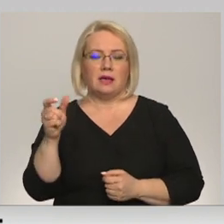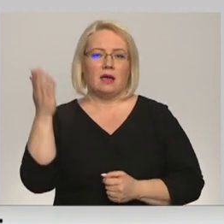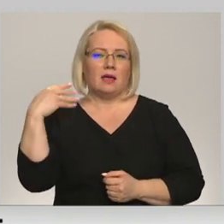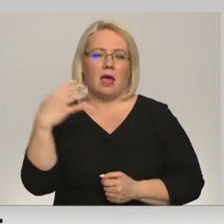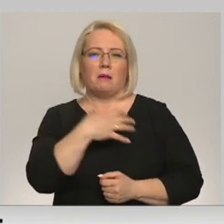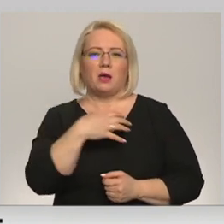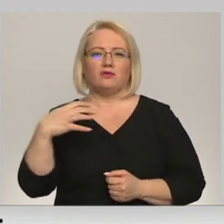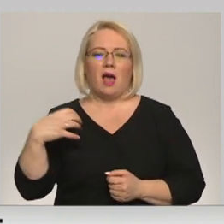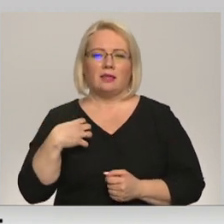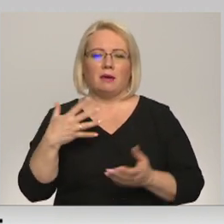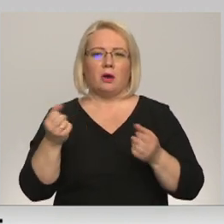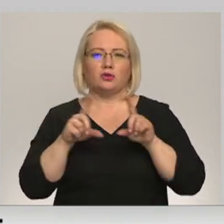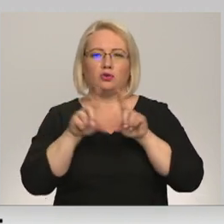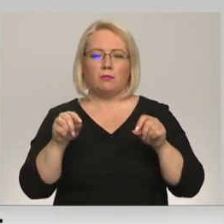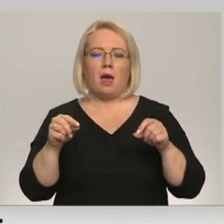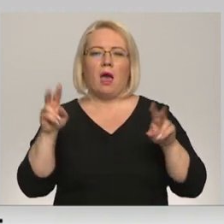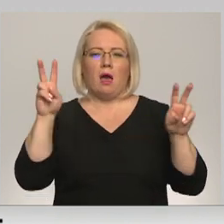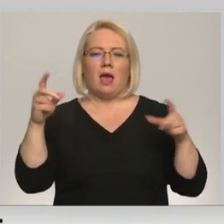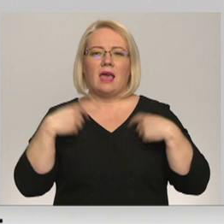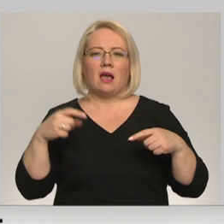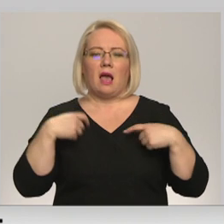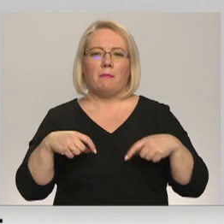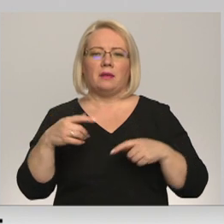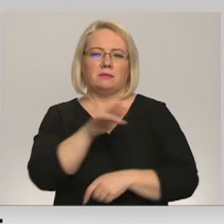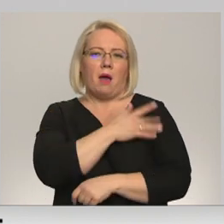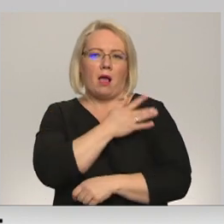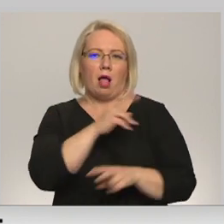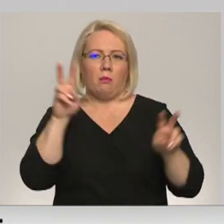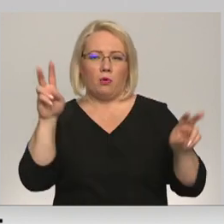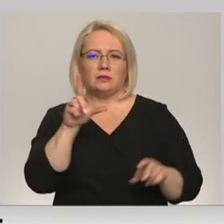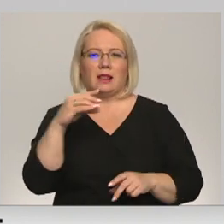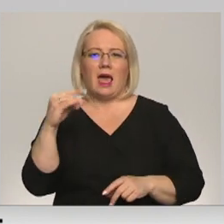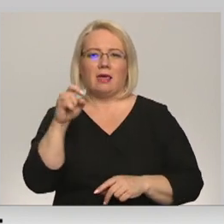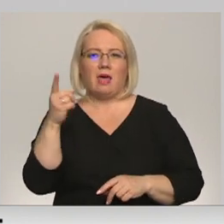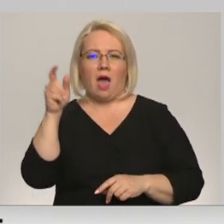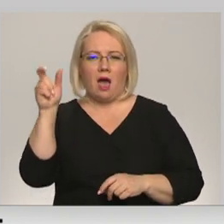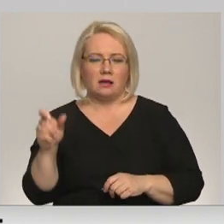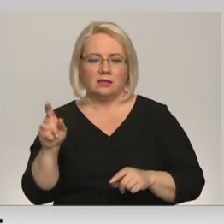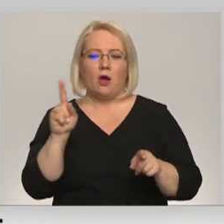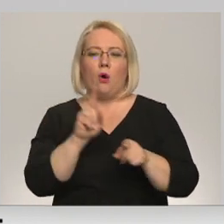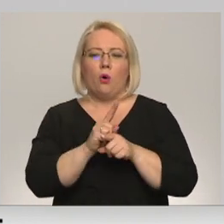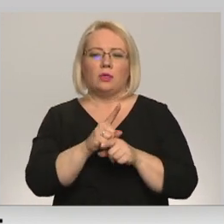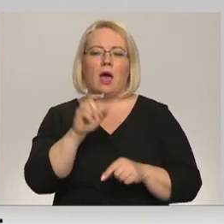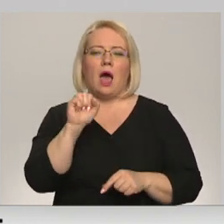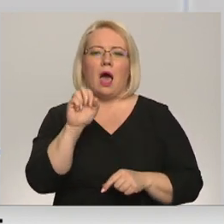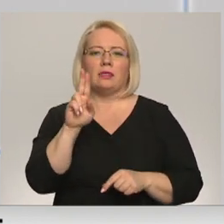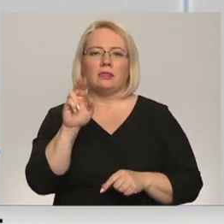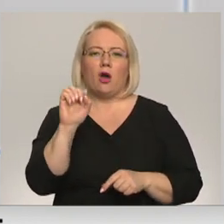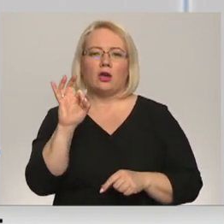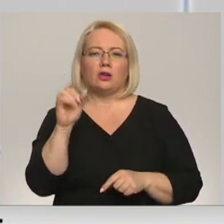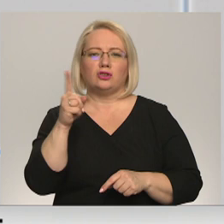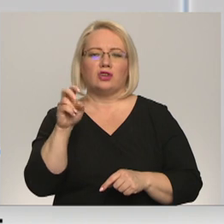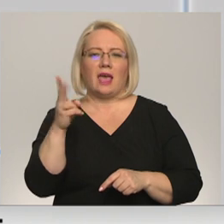kapitāls sabiedrības Jēkapils pakalpojumi vadītāju Guntaru Leitānu, bijušo domas deputātu Nikolaju Anuškeviču un viņa